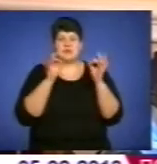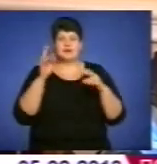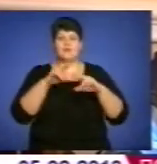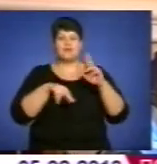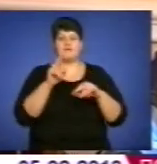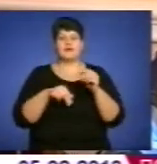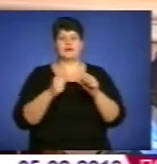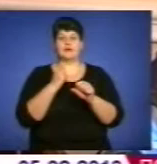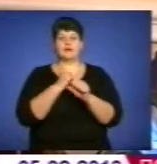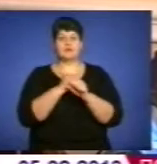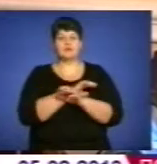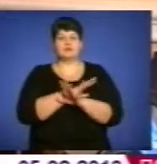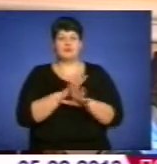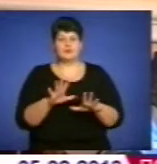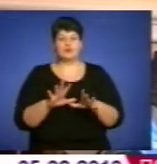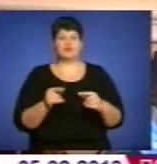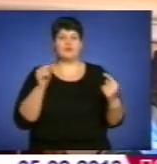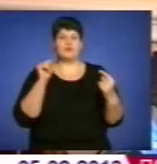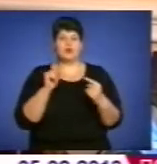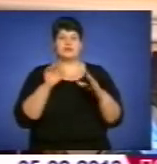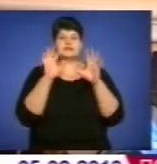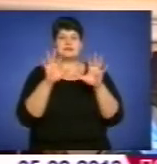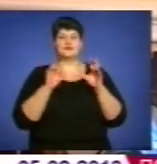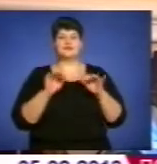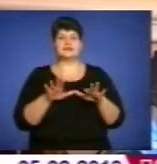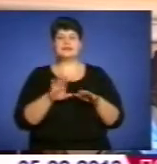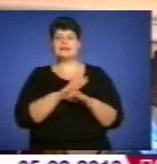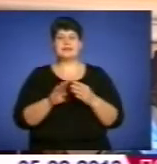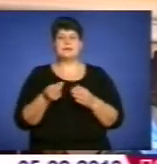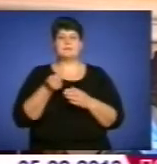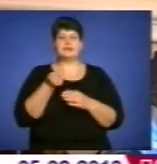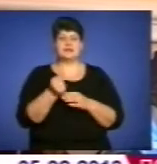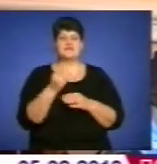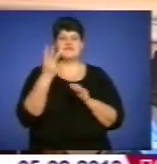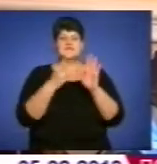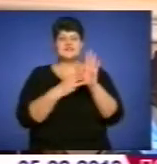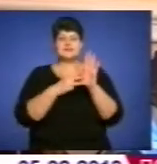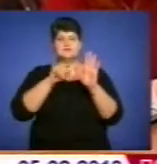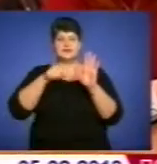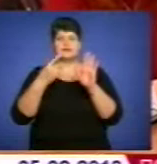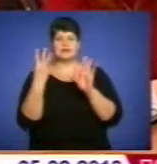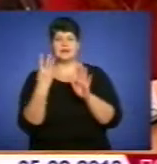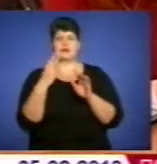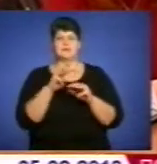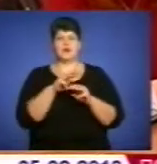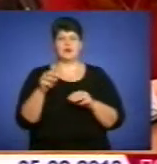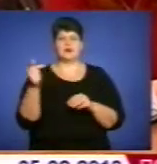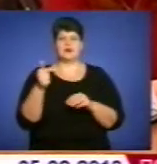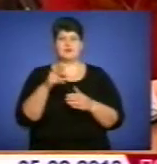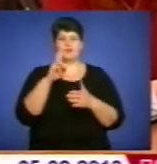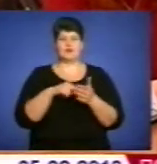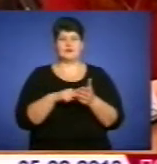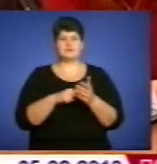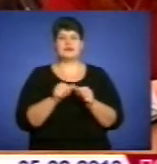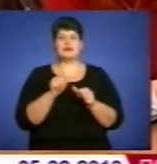не проводила. В результаті таких протизаконних дій до бюджету не сплачено було 8,3 мільйона гривень податків. Крім цього, порушили 8